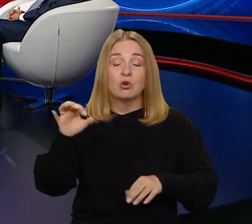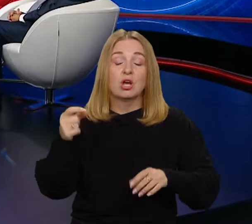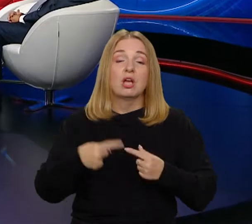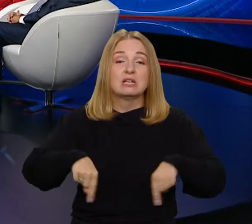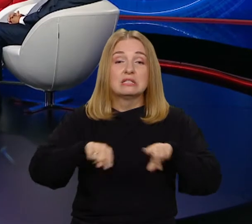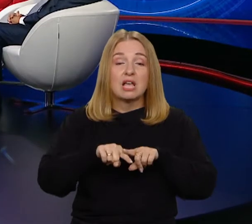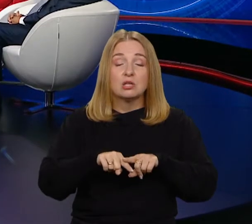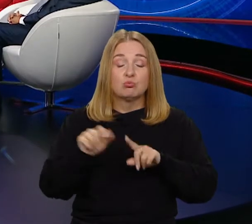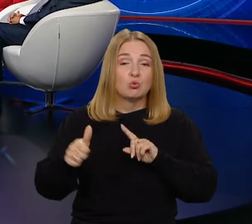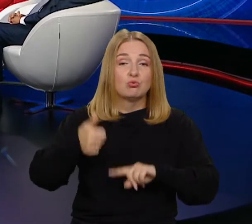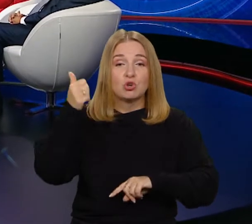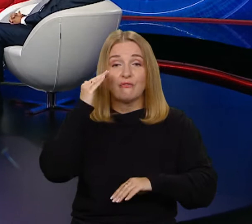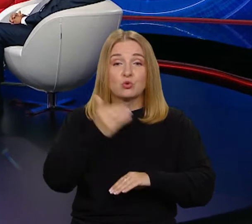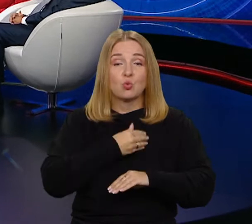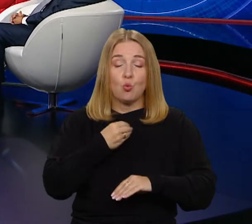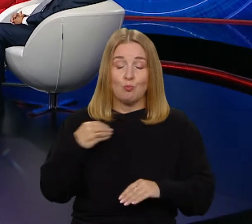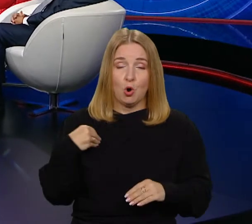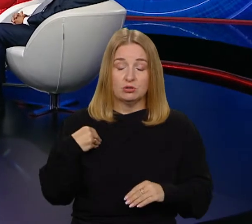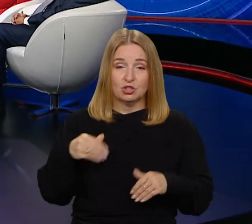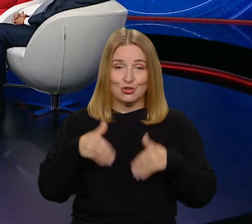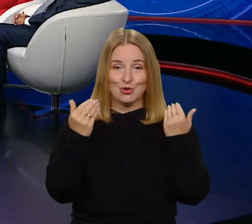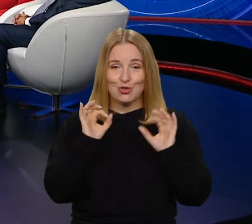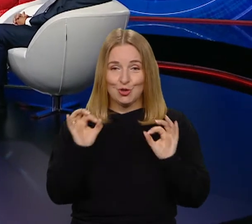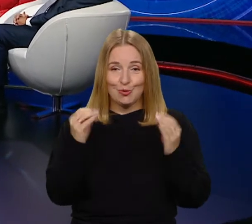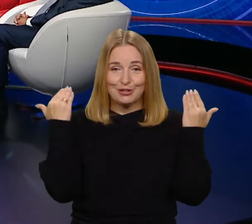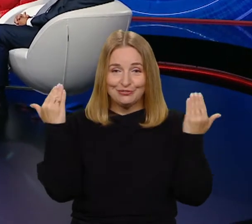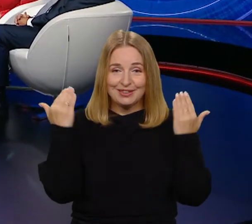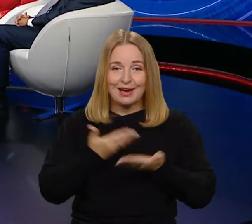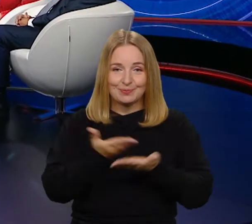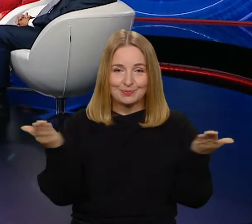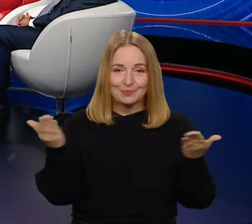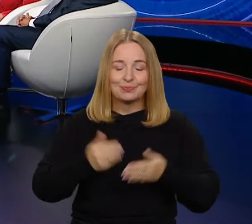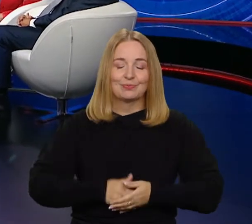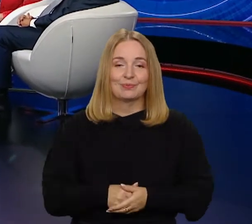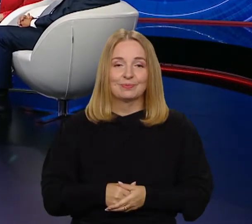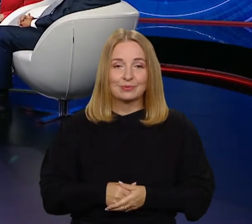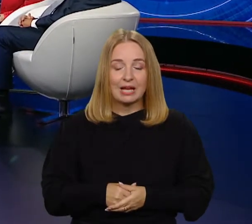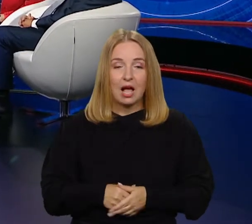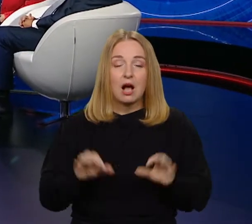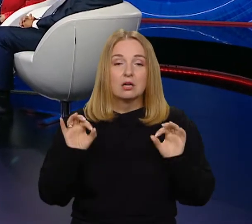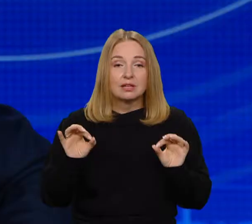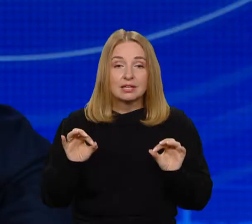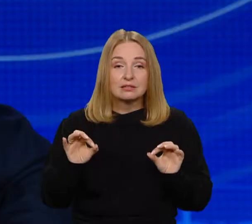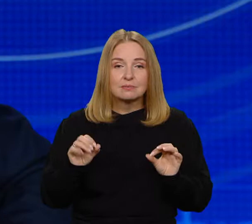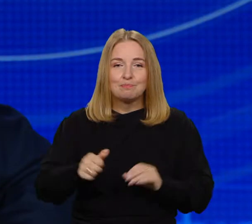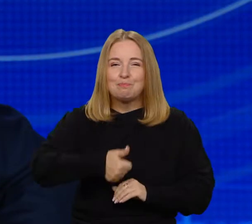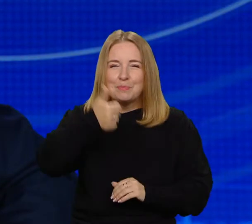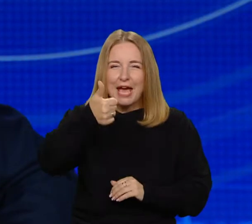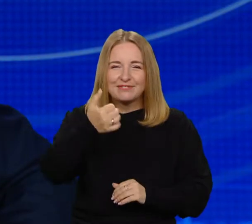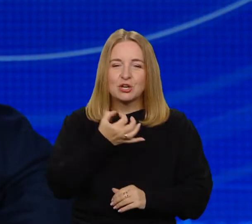Dzień dobry państwu. Panie profesorze, a zatem do pana pierwszego kieruję to proste,